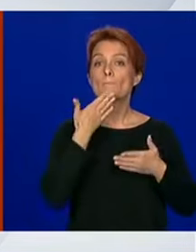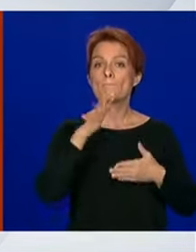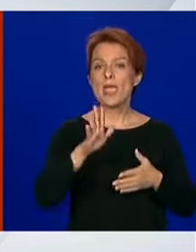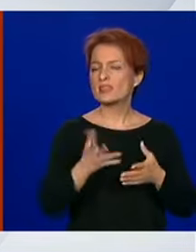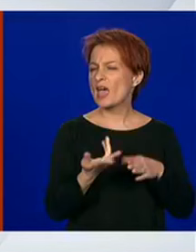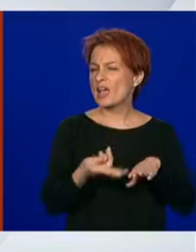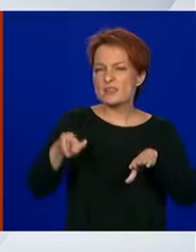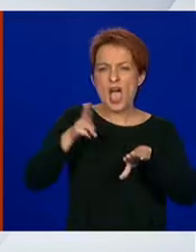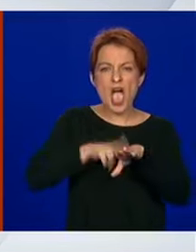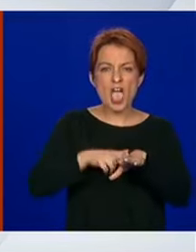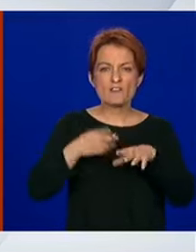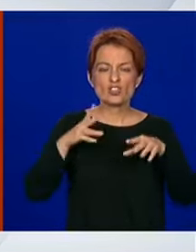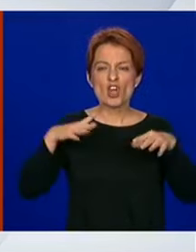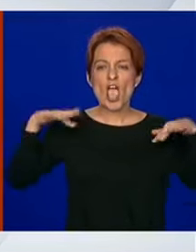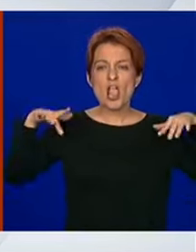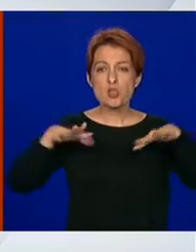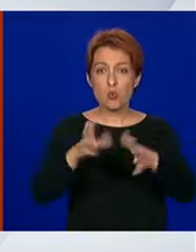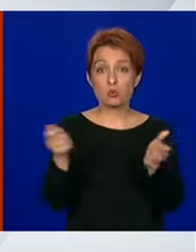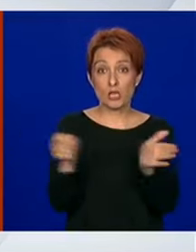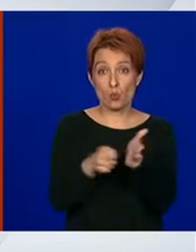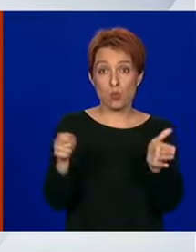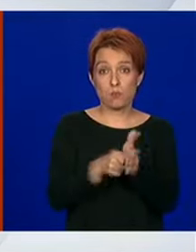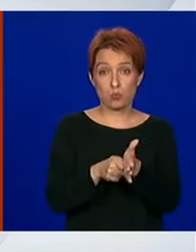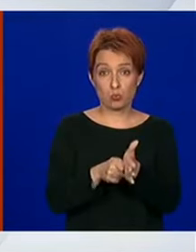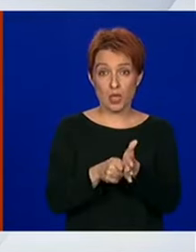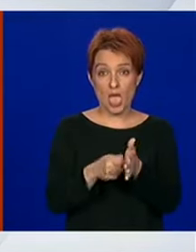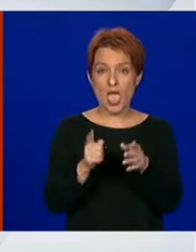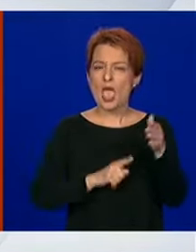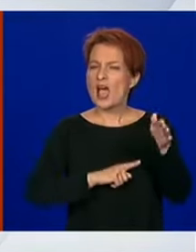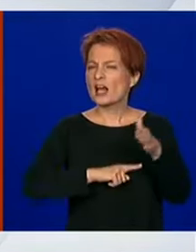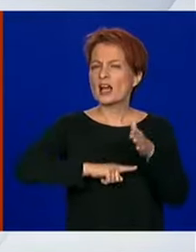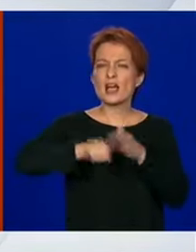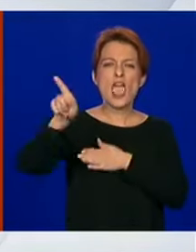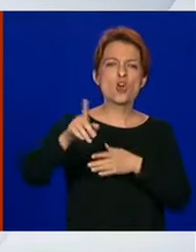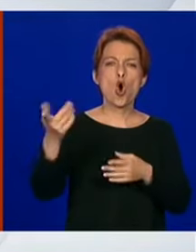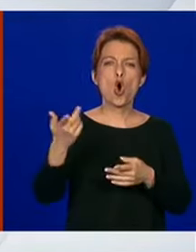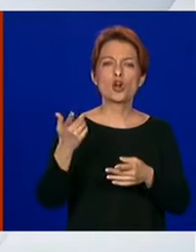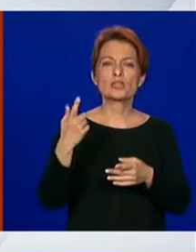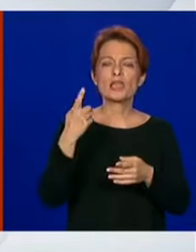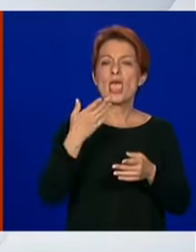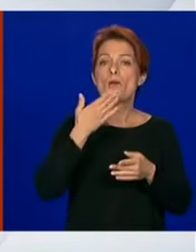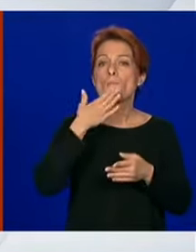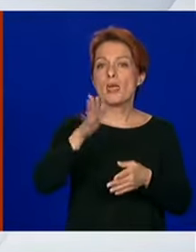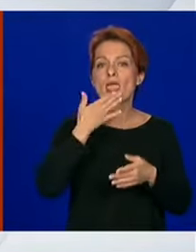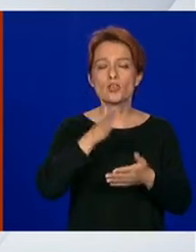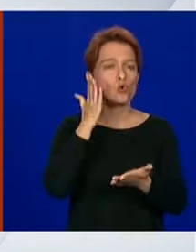i da su svi rekordi prodaje u zadnjih deset godina postignuti petkom, a ne nedjelja.